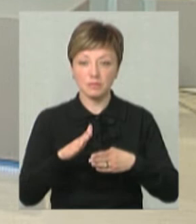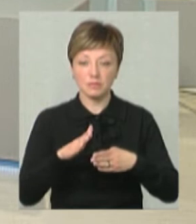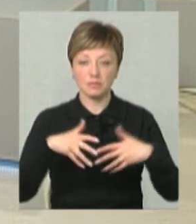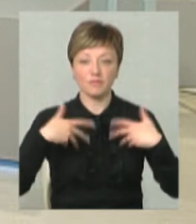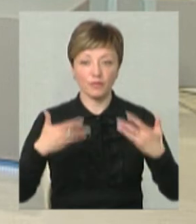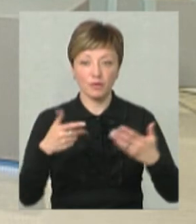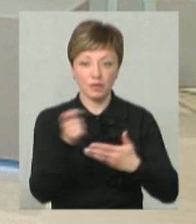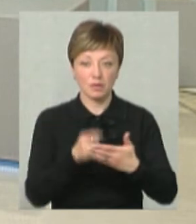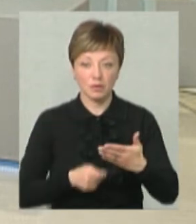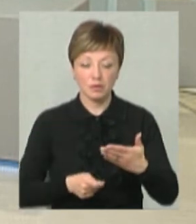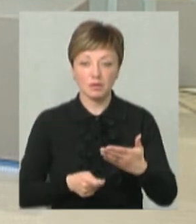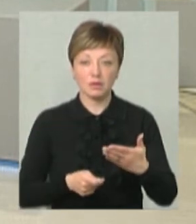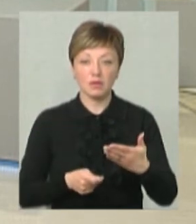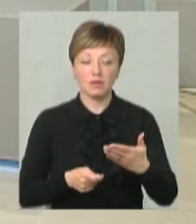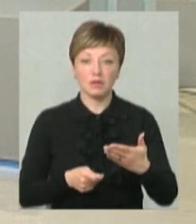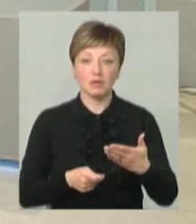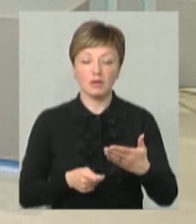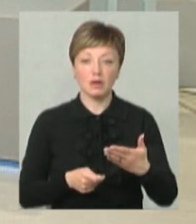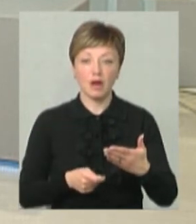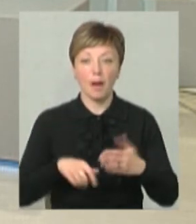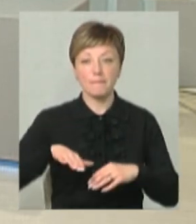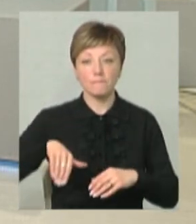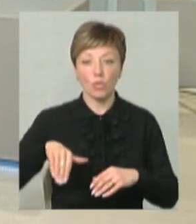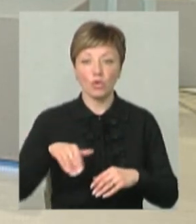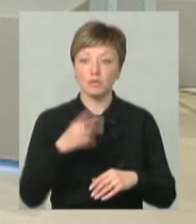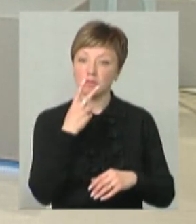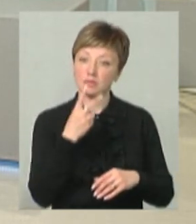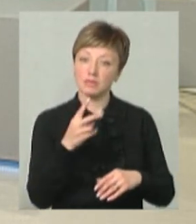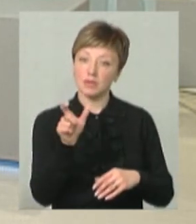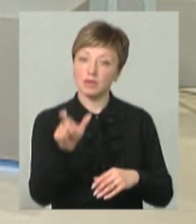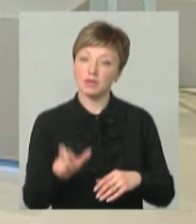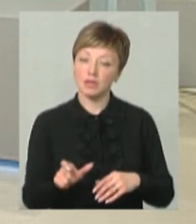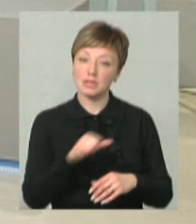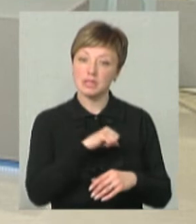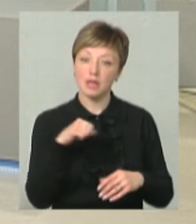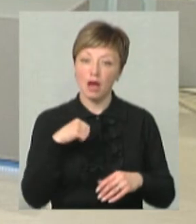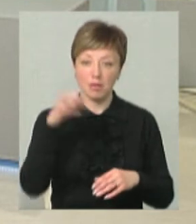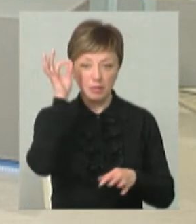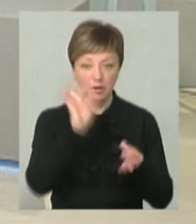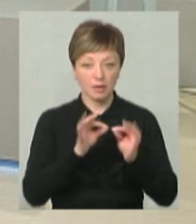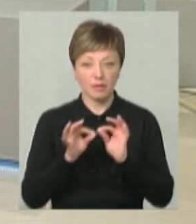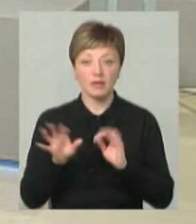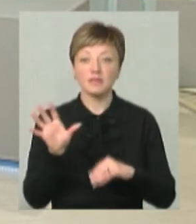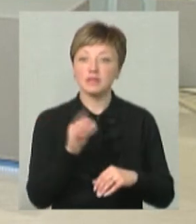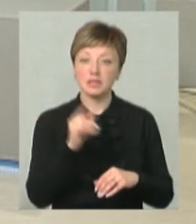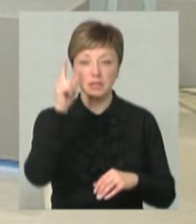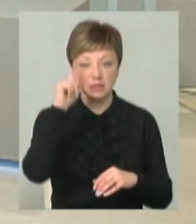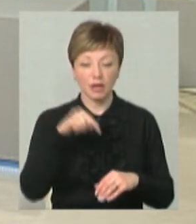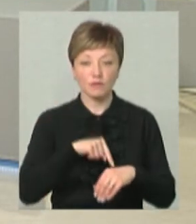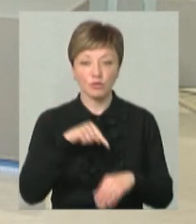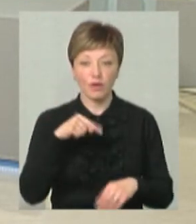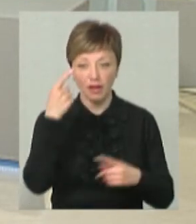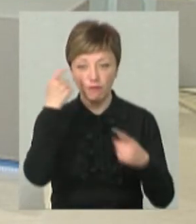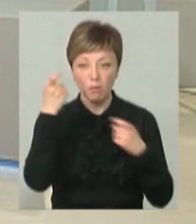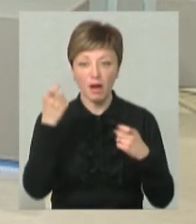потім вже глядач сам, тому що всі знають, відчувають